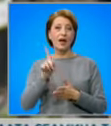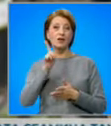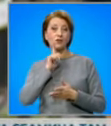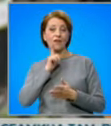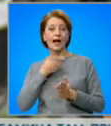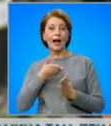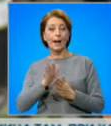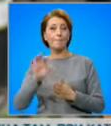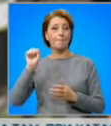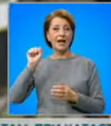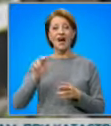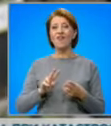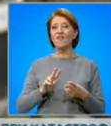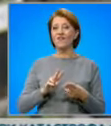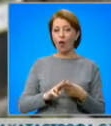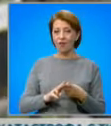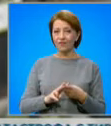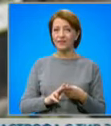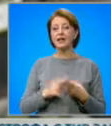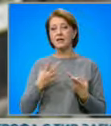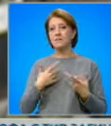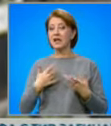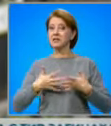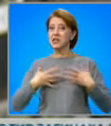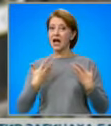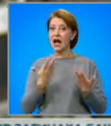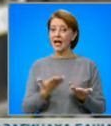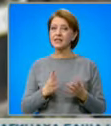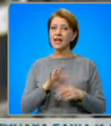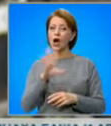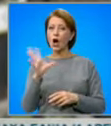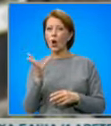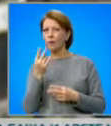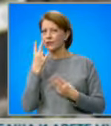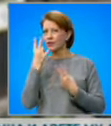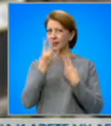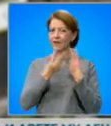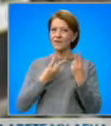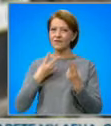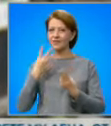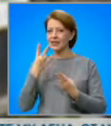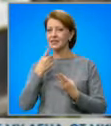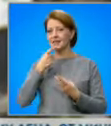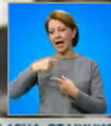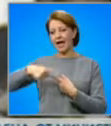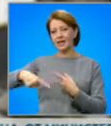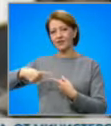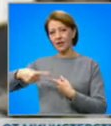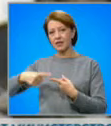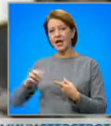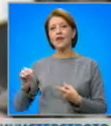Във ВОЛТ пък много ни хареса тяхните общи визи за развитие. Тя е европейска